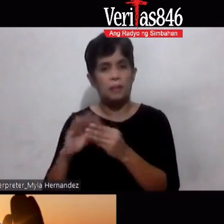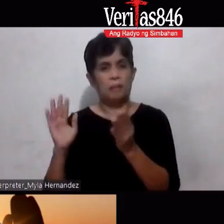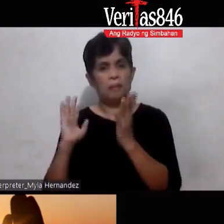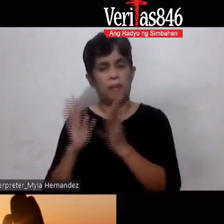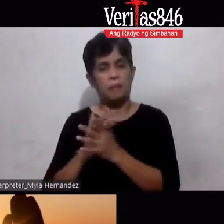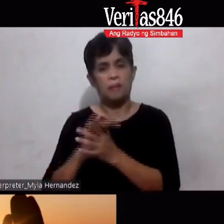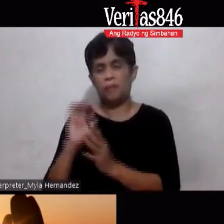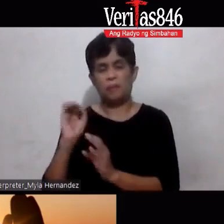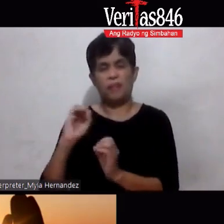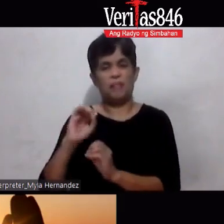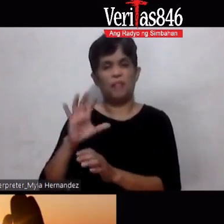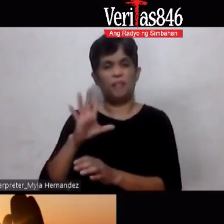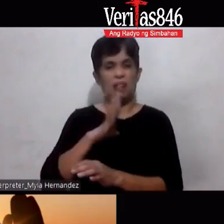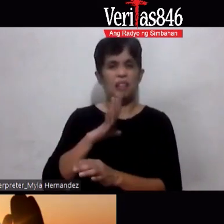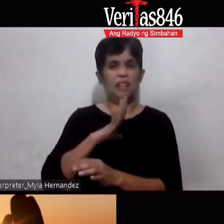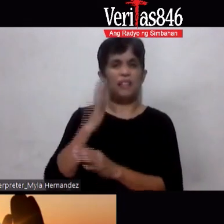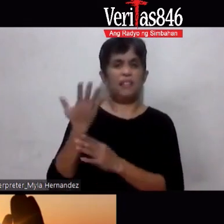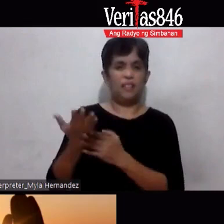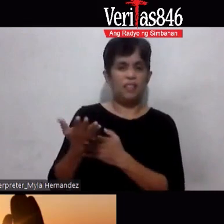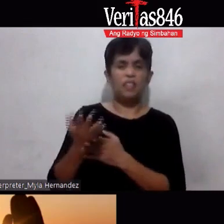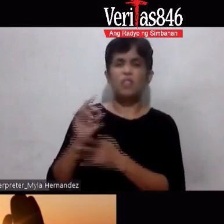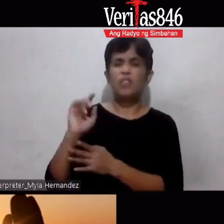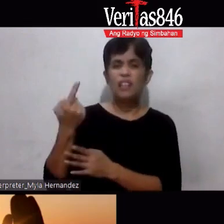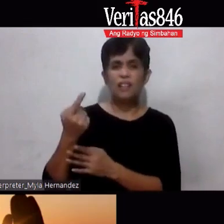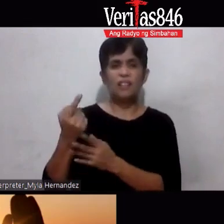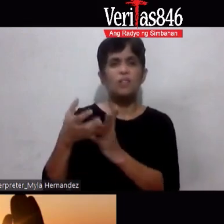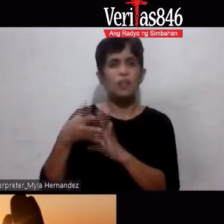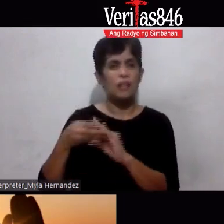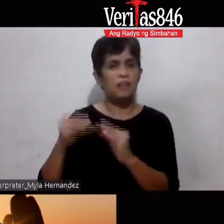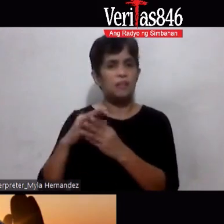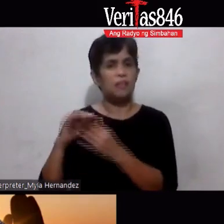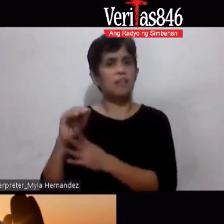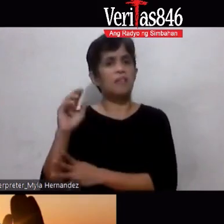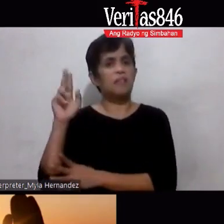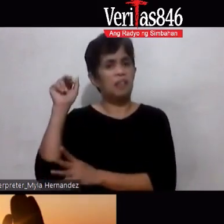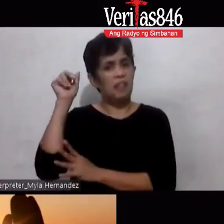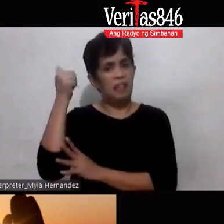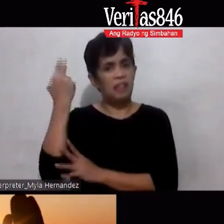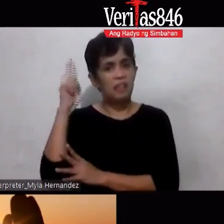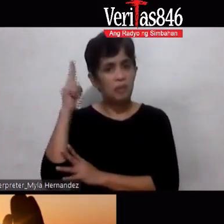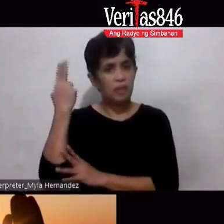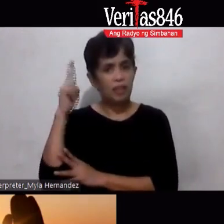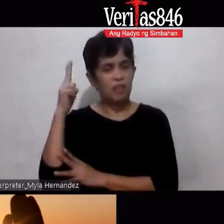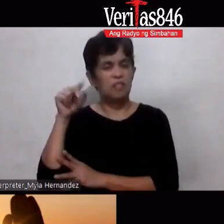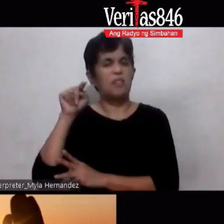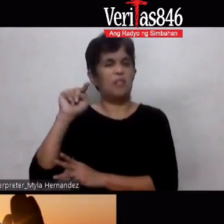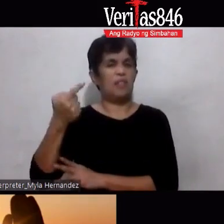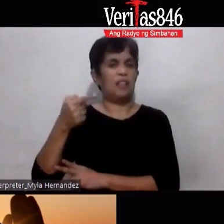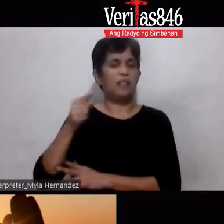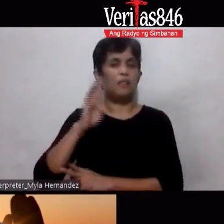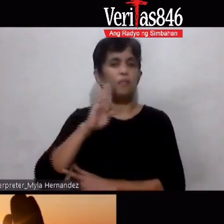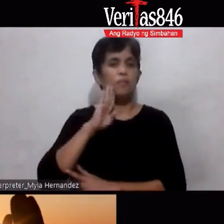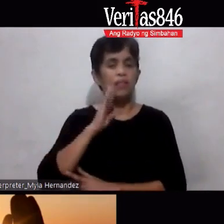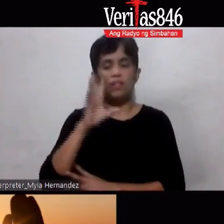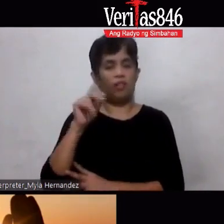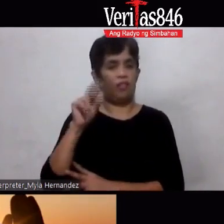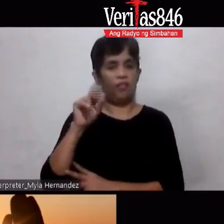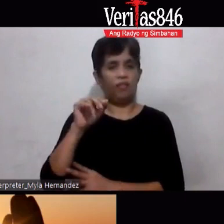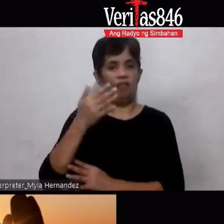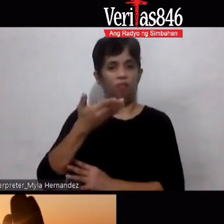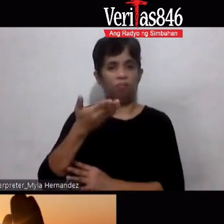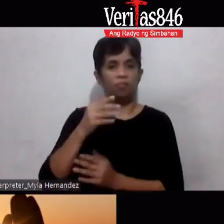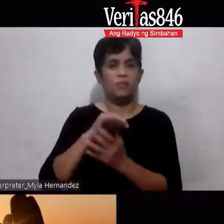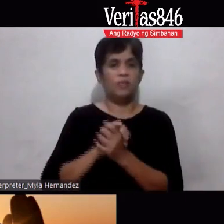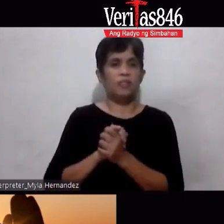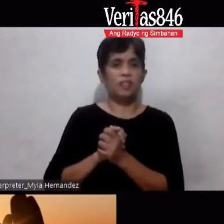Wala yan Kwento lang yan Ni Tito Bitter lang sila Hindi Hindi po yun Okay Hindi po yun